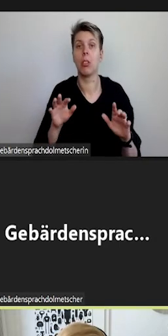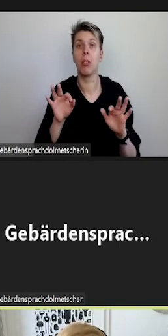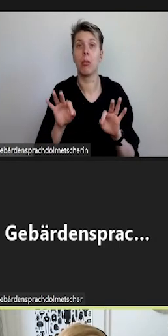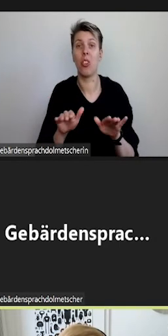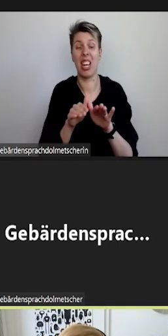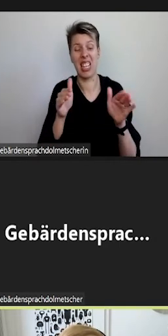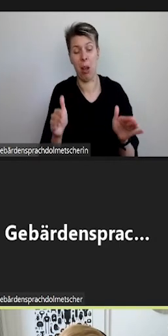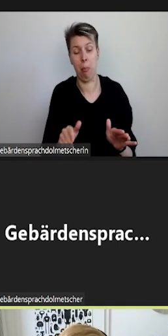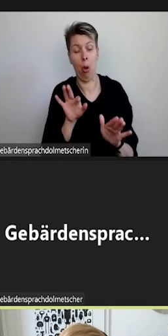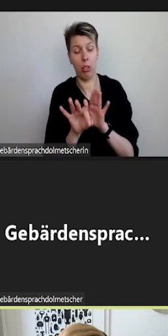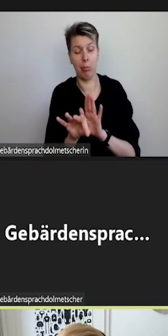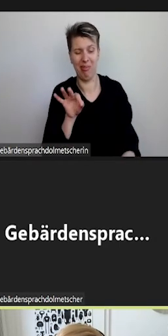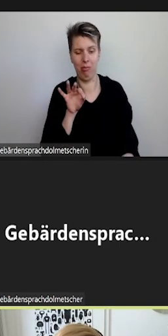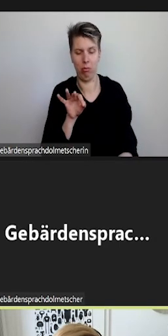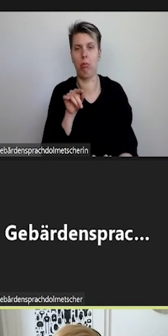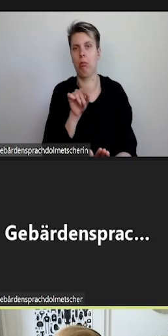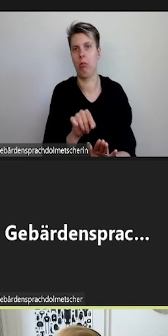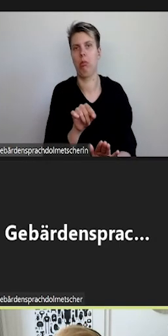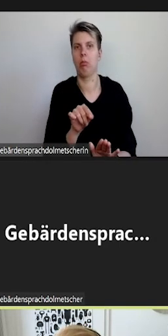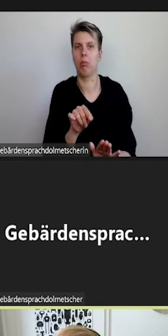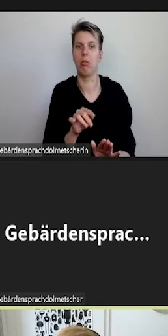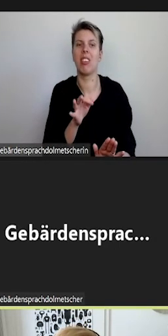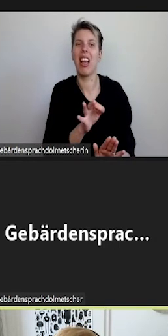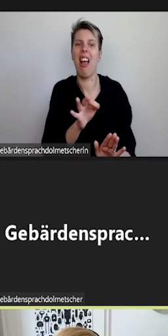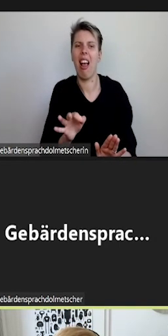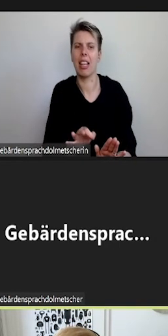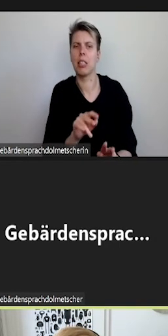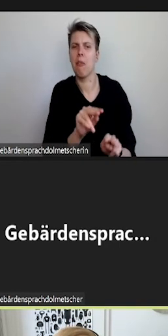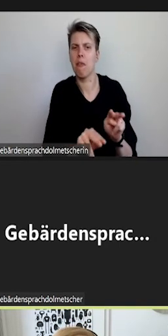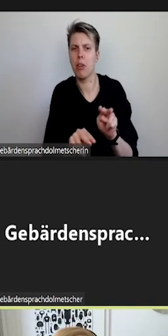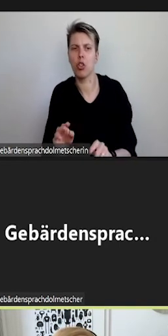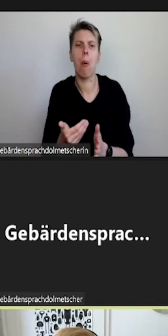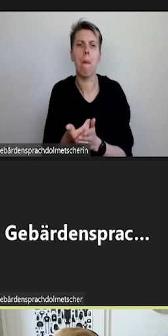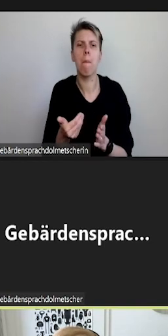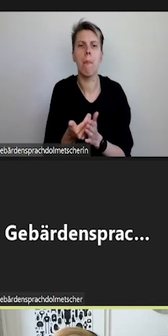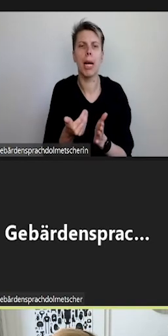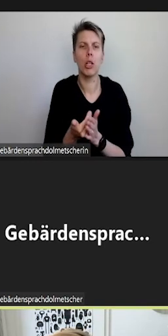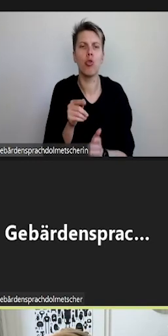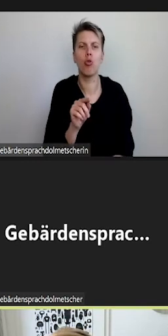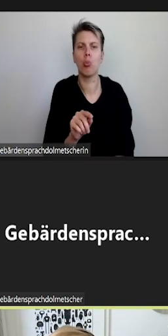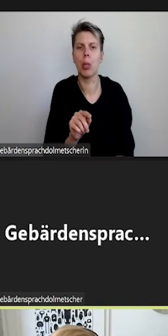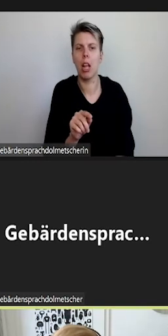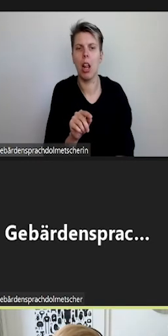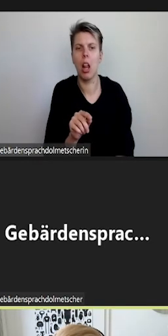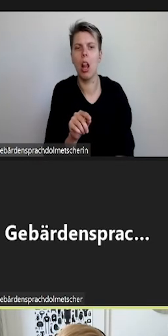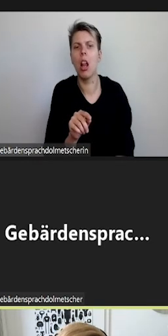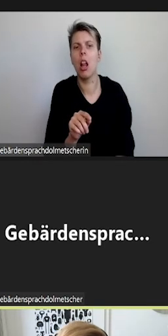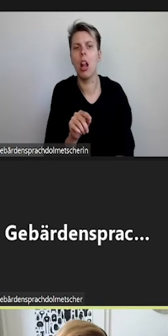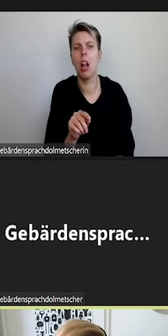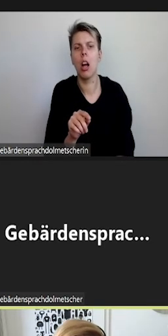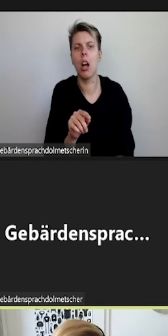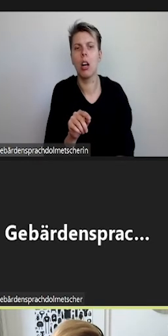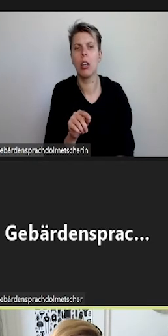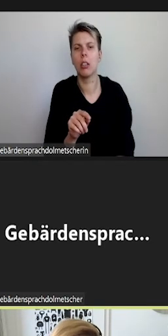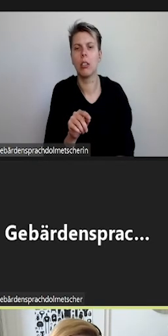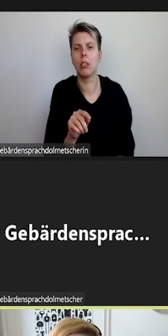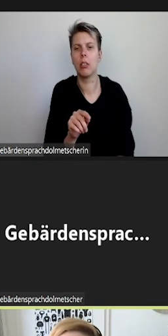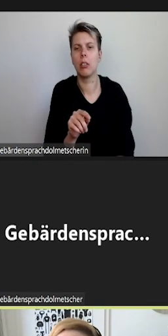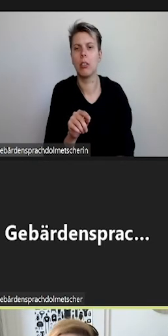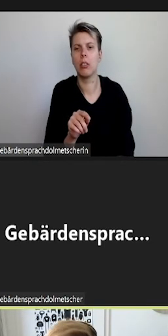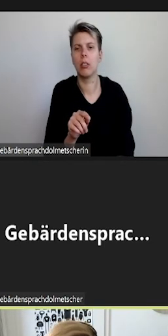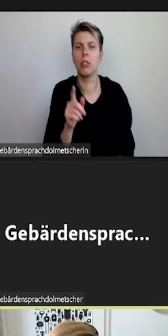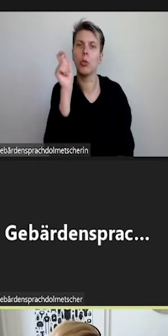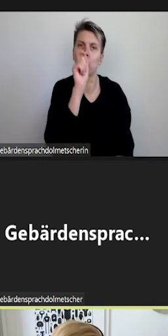aufgerufen wurde. Darin sind dann verschiedene Icons sichtbar, wie die hier zum Beispiel dargestellt zu Studium